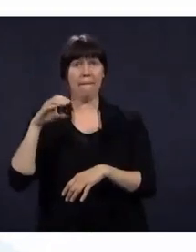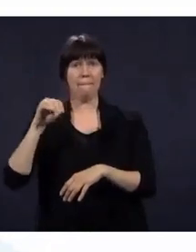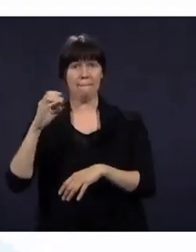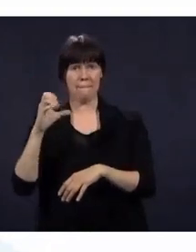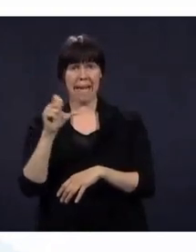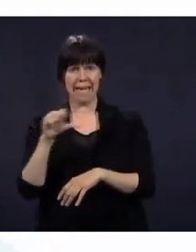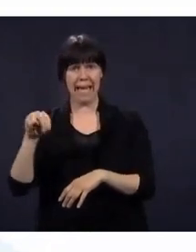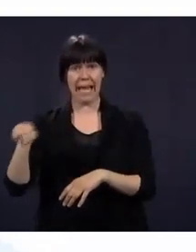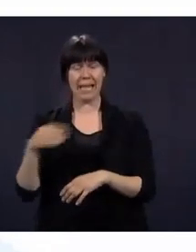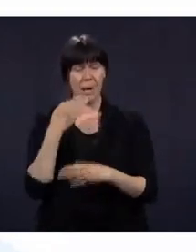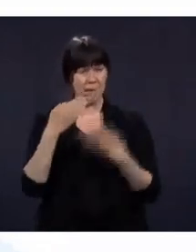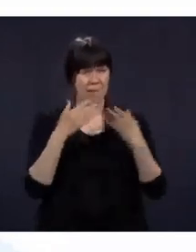presse. À bientôt.